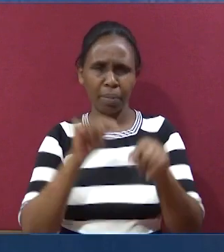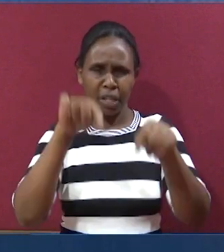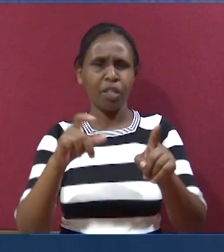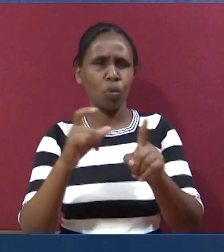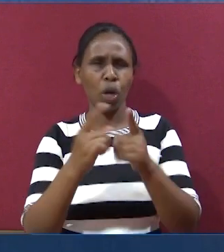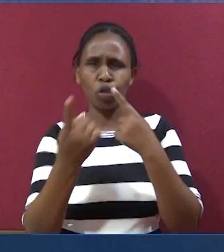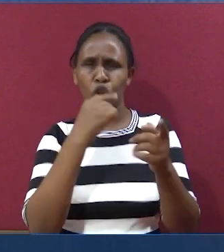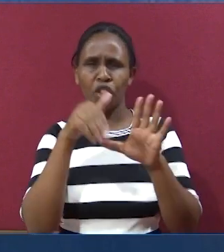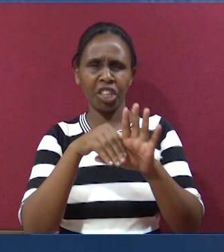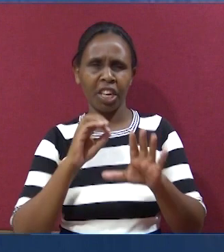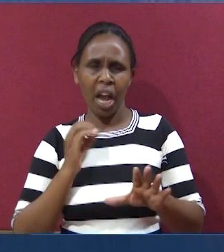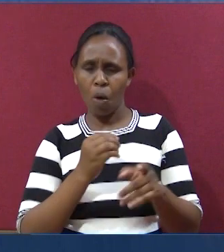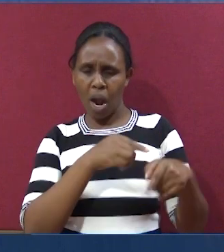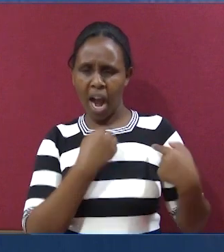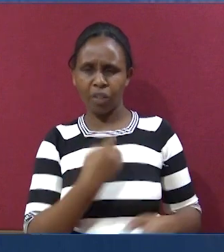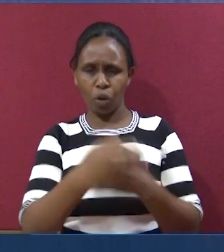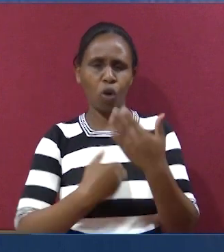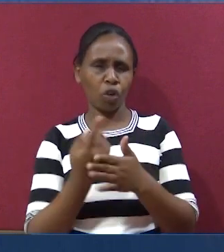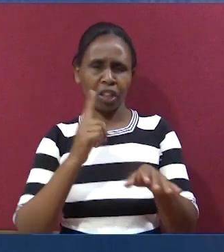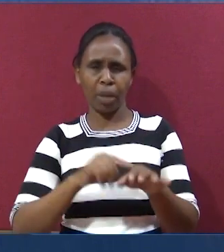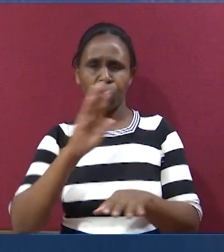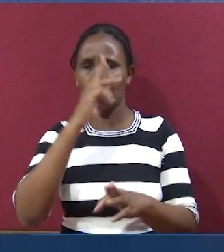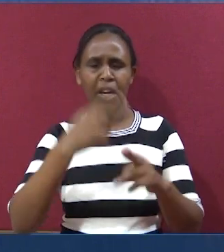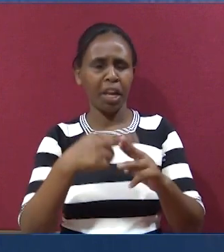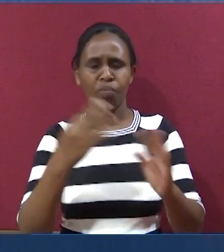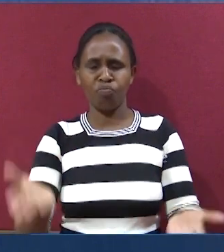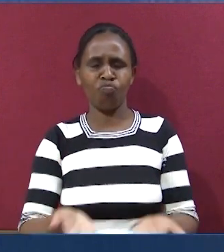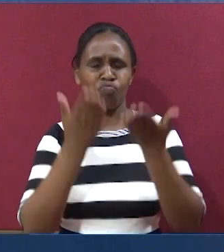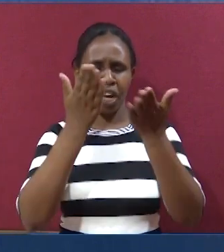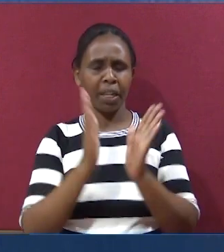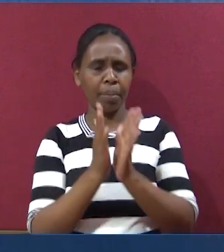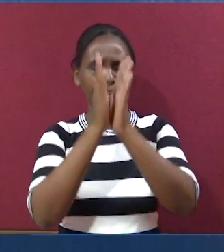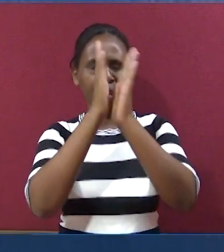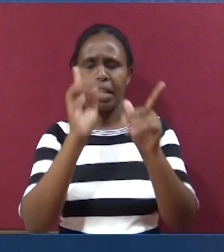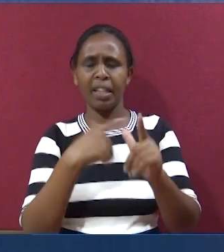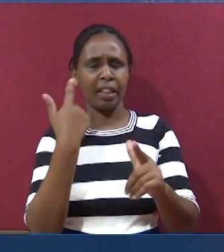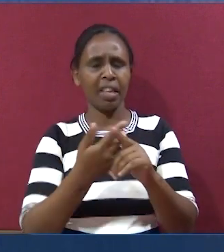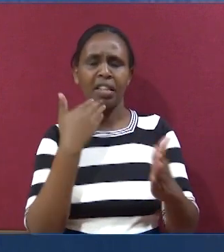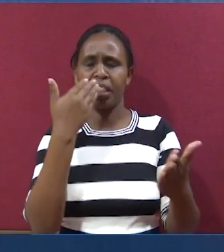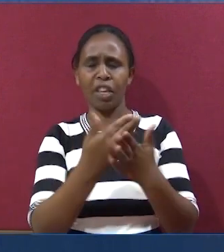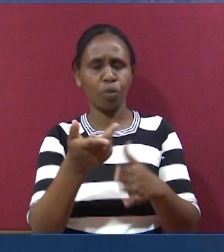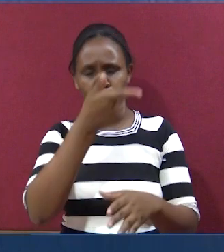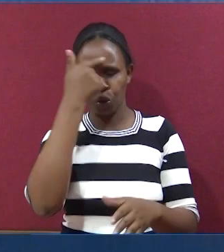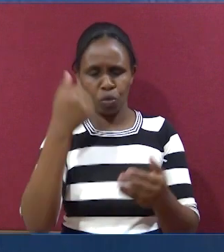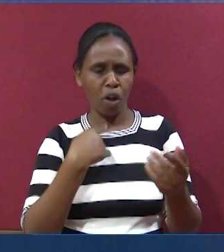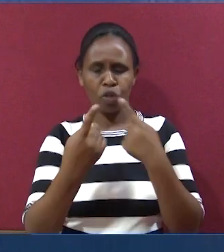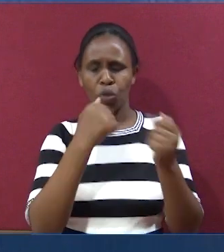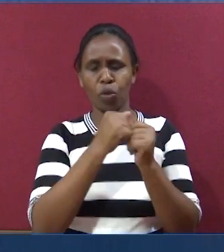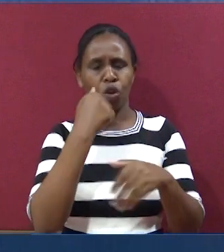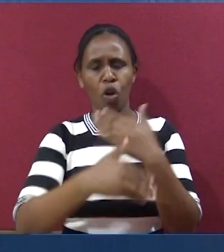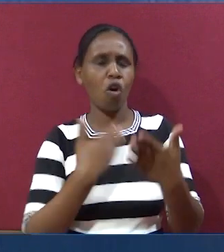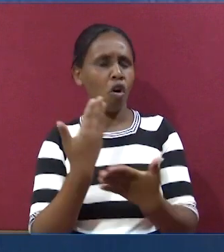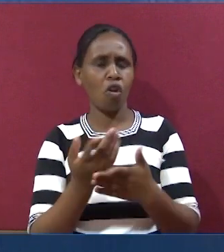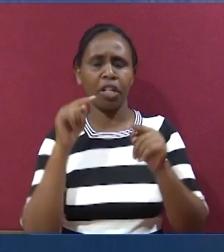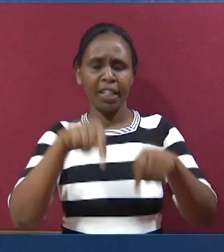kunena ndani ya miho yetu kila wakati na jina lako likaweze kunuliwa na kutukuka kwa manda unastaili. Asande buwana kwa manda umenena na kila moja